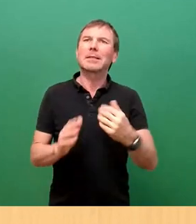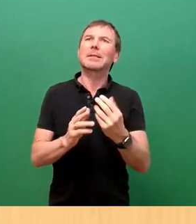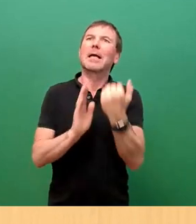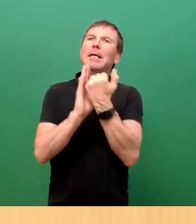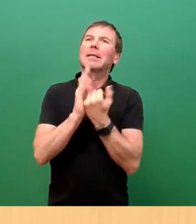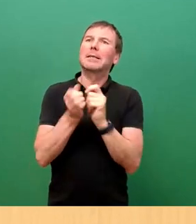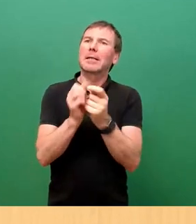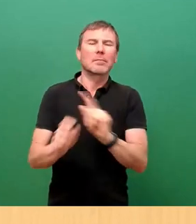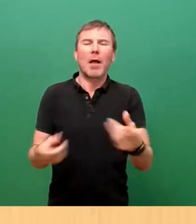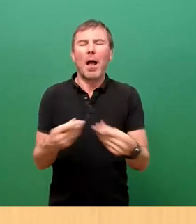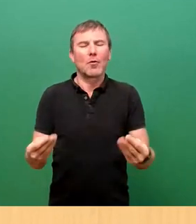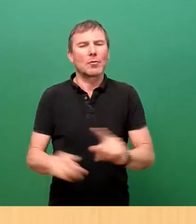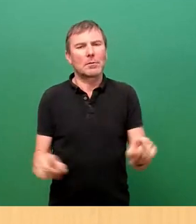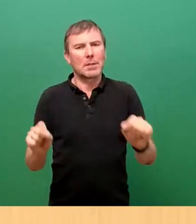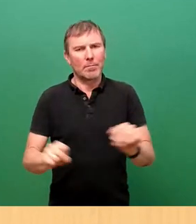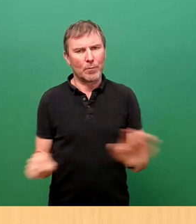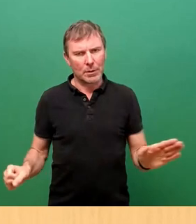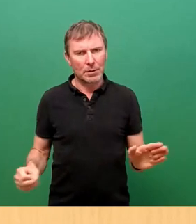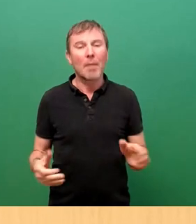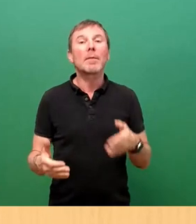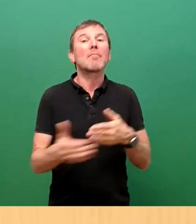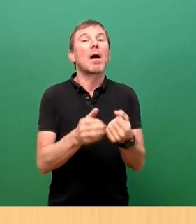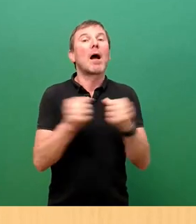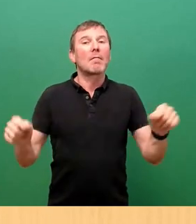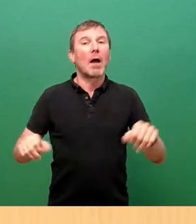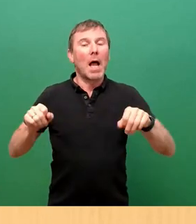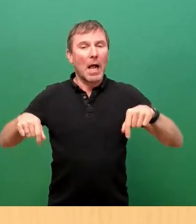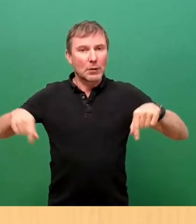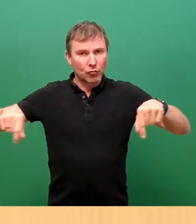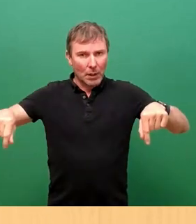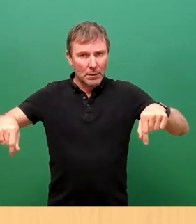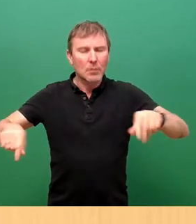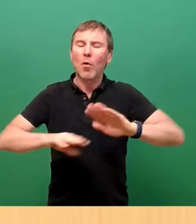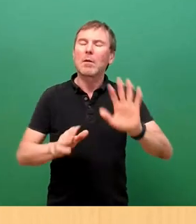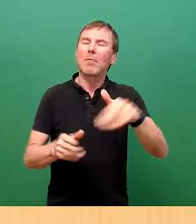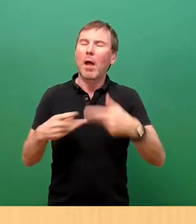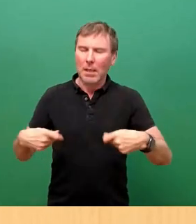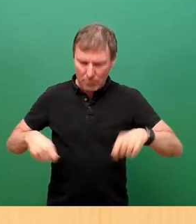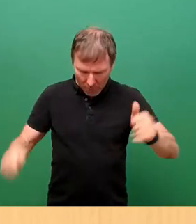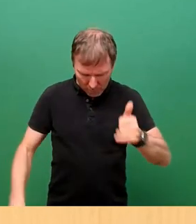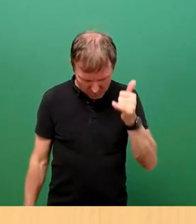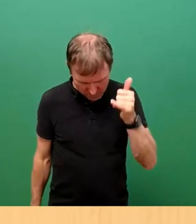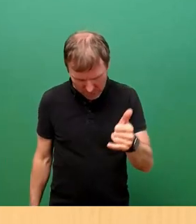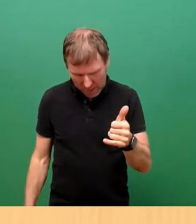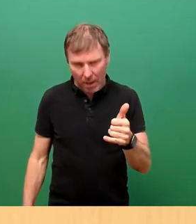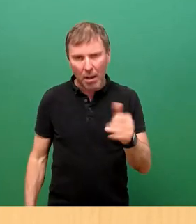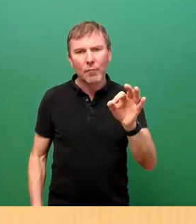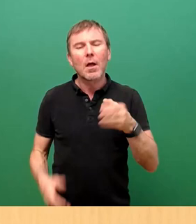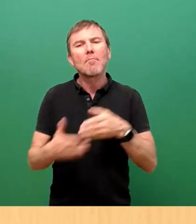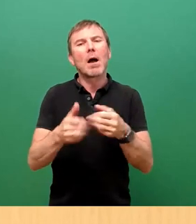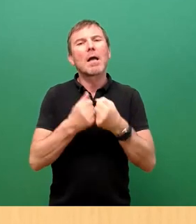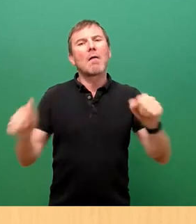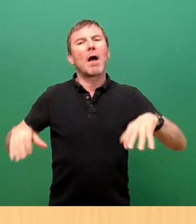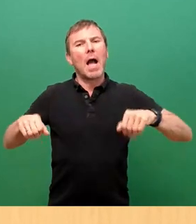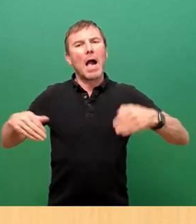lösen. Ja, barrierefreie Haltestellen kann man ohne Planrecht bauen, aber da wir für die barrierefreien Haltestellen eben die